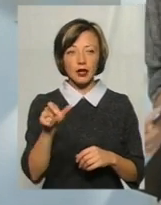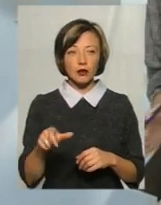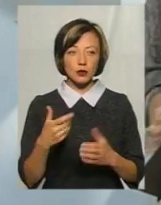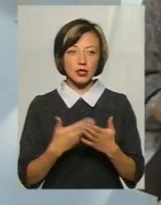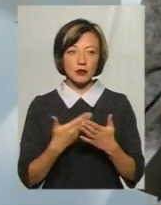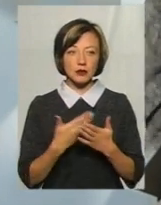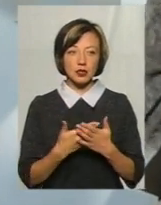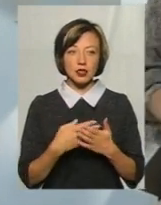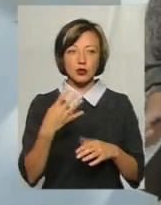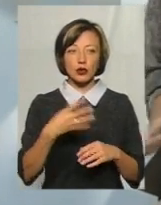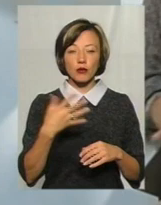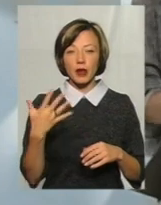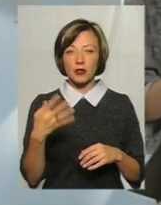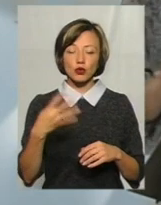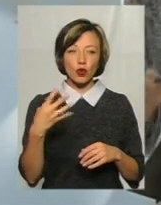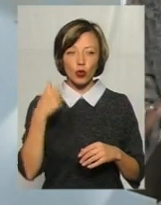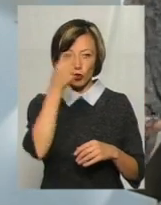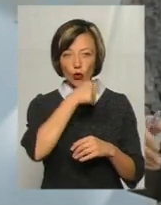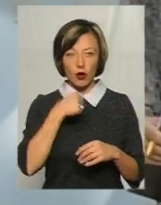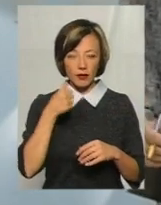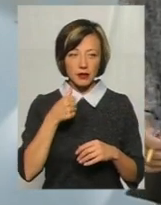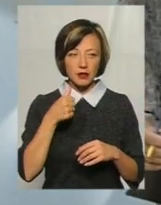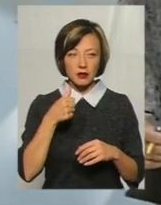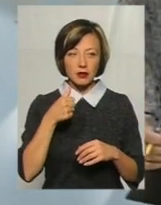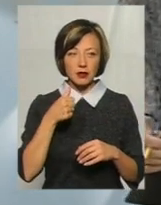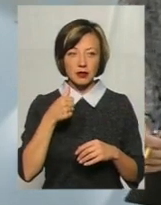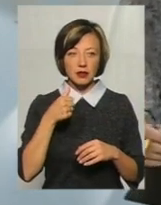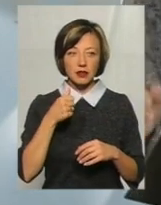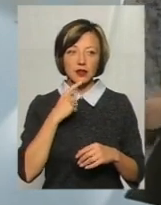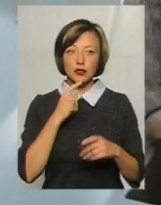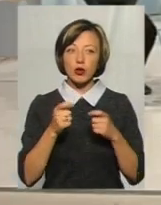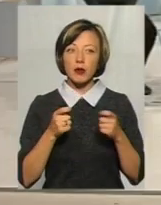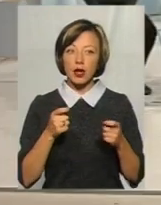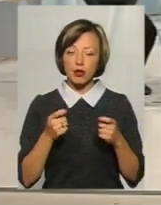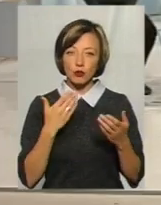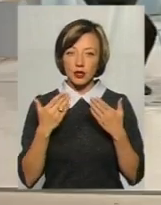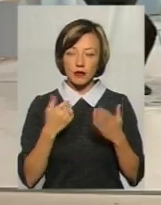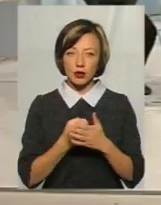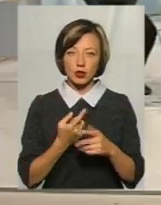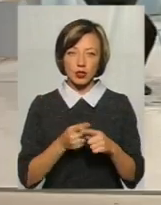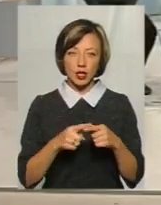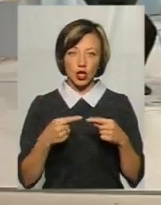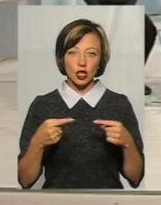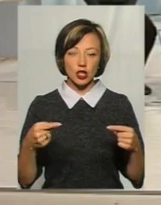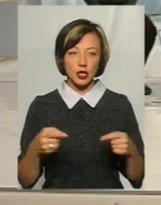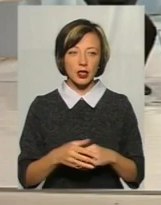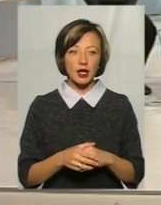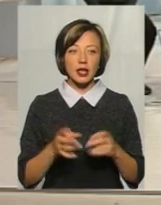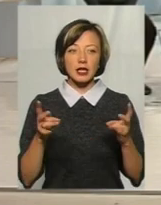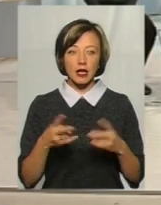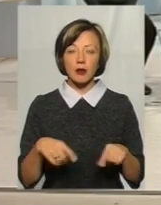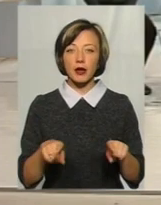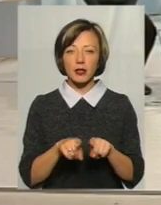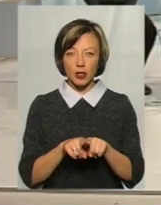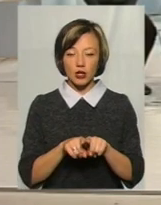45-40 років, вони так з обережністю поставляться до цих речей. Їх треба теж